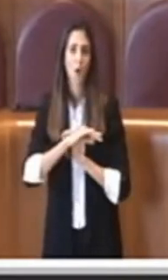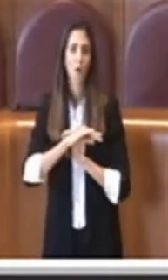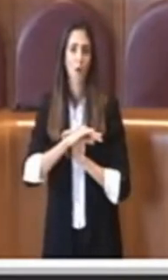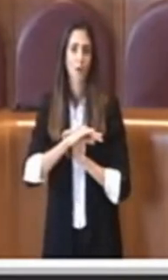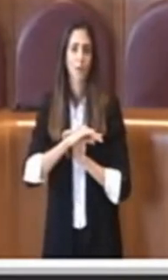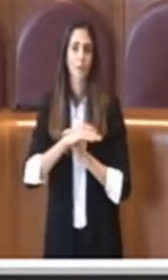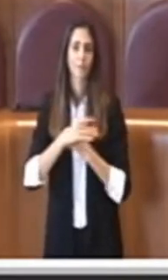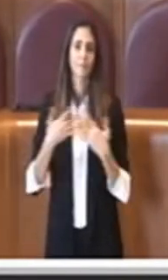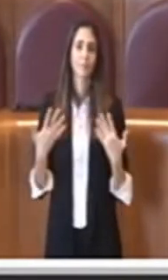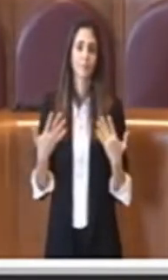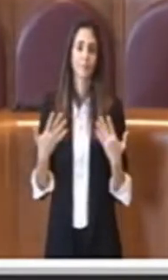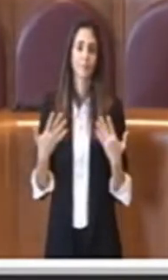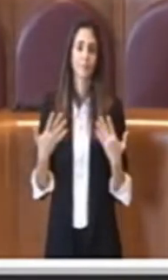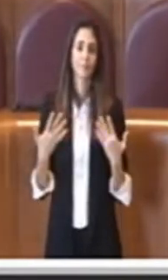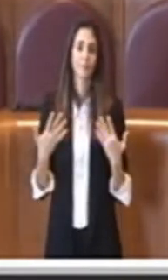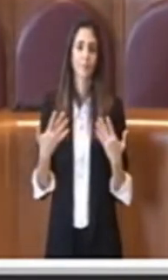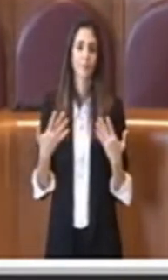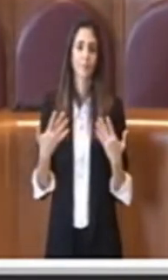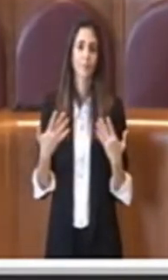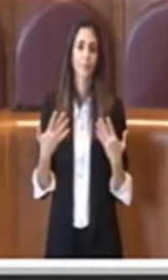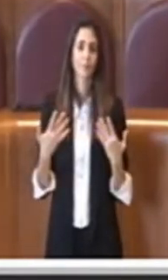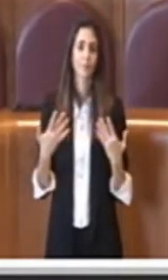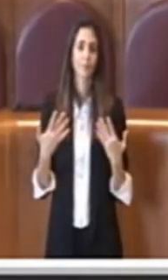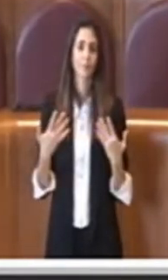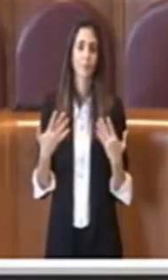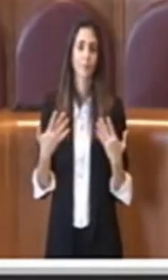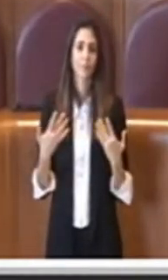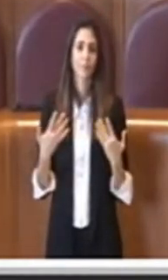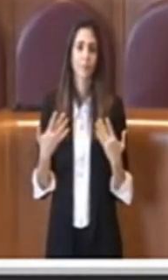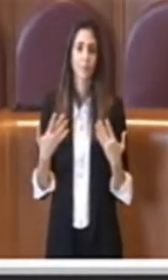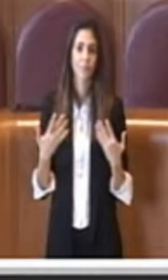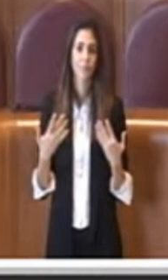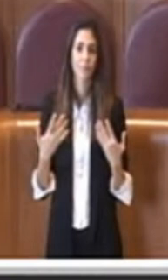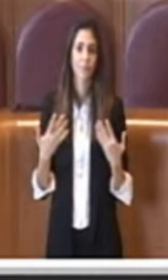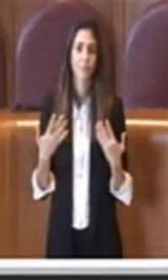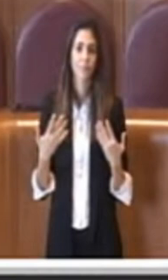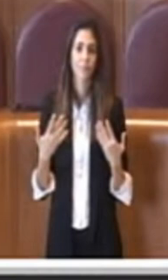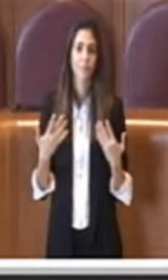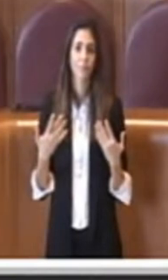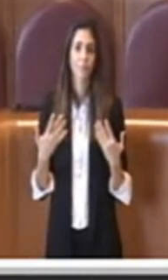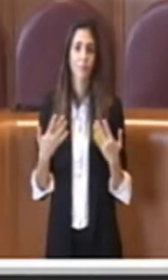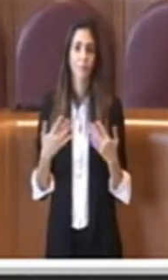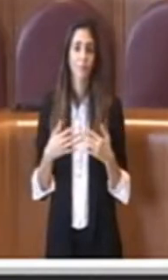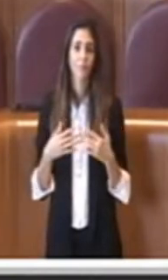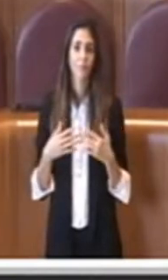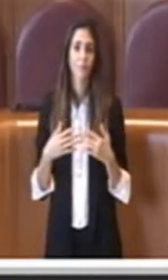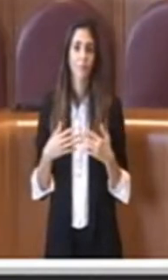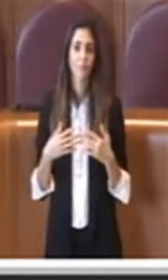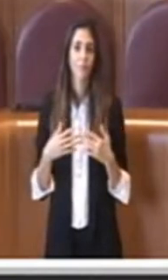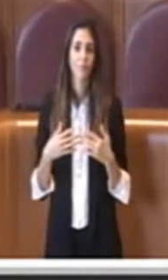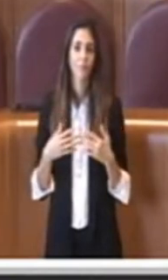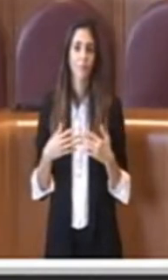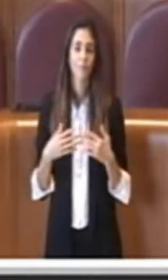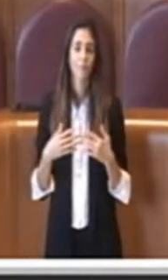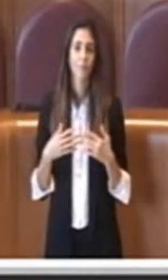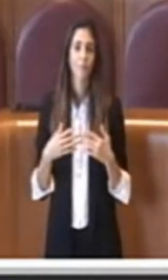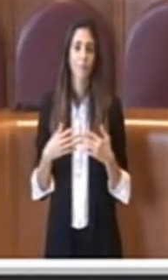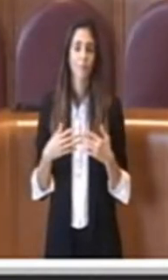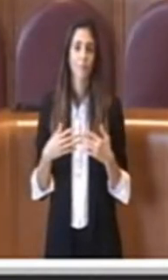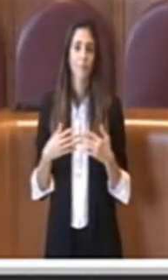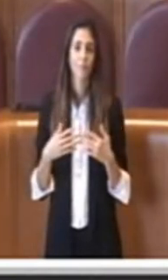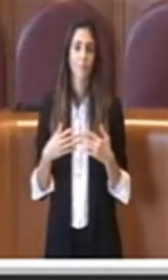individuabile e